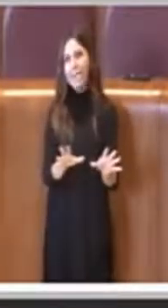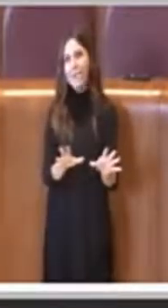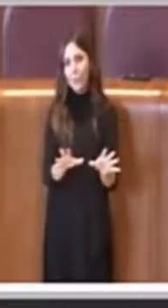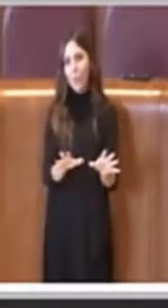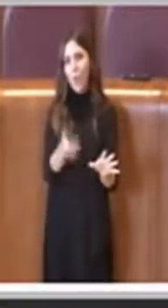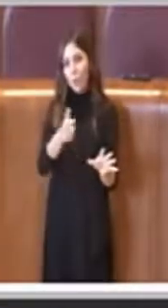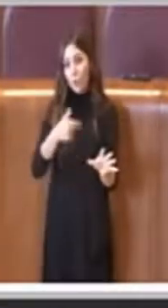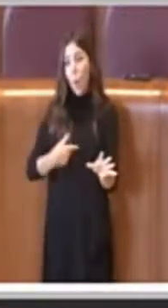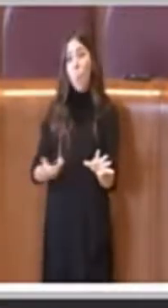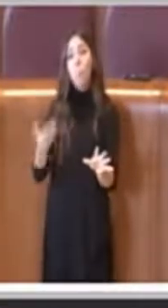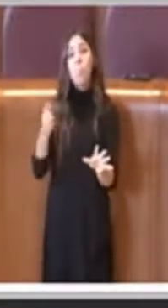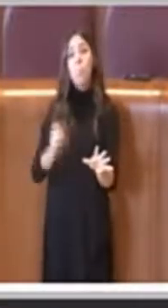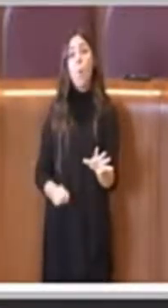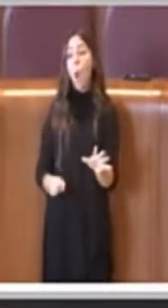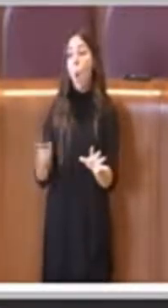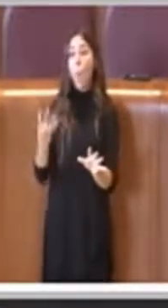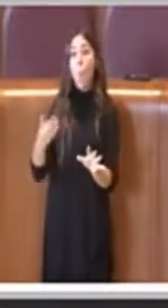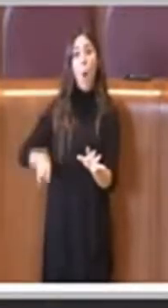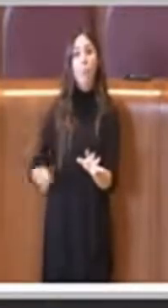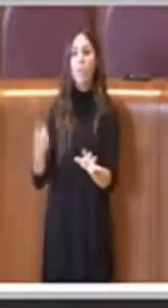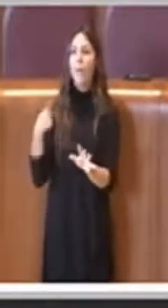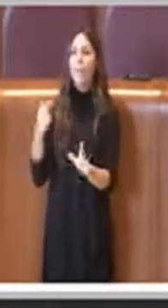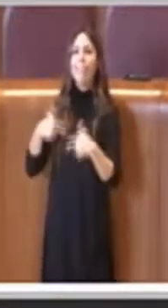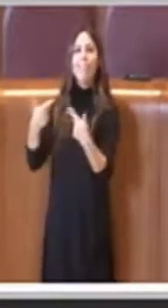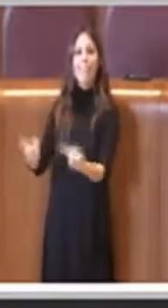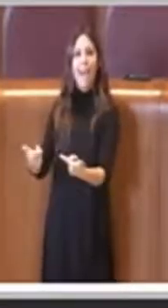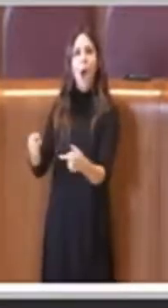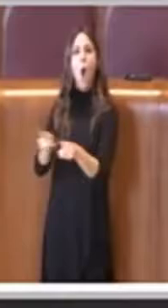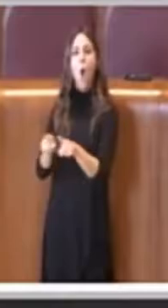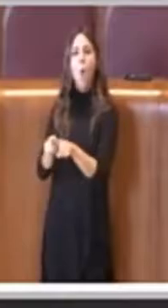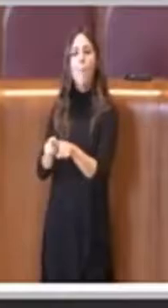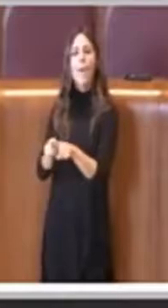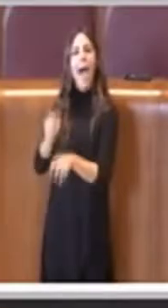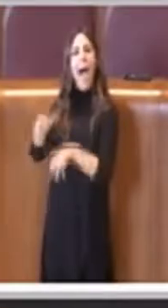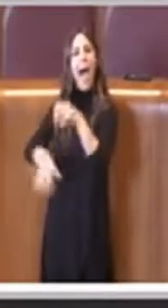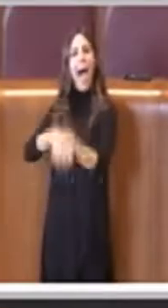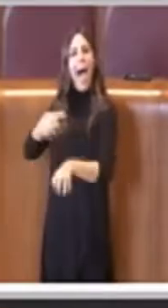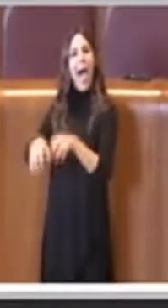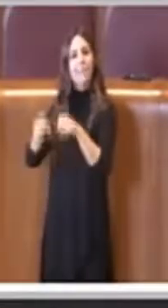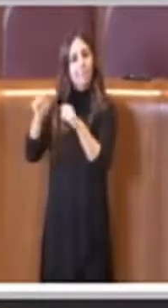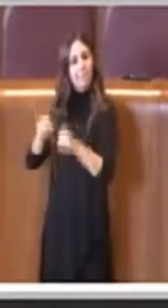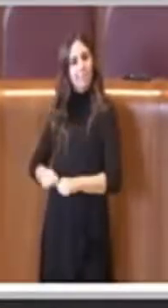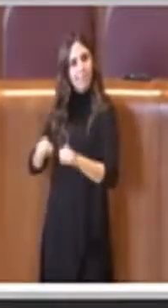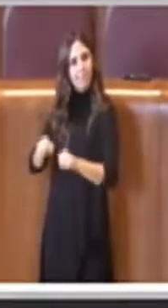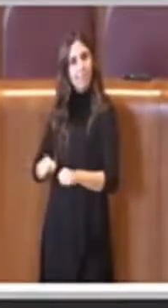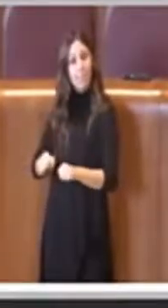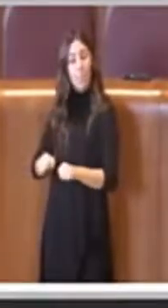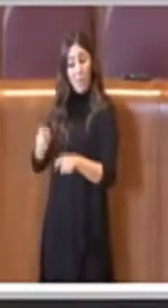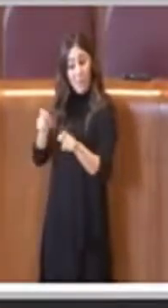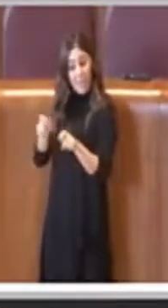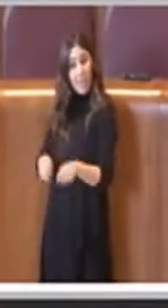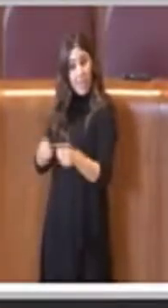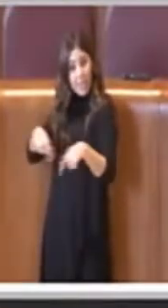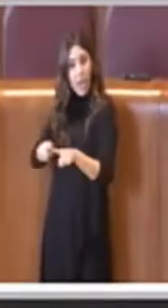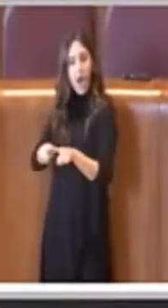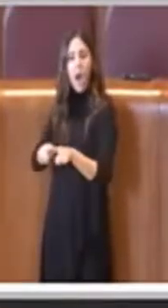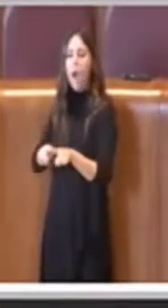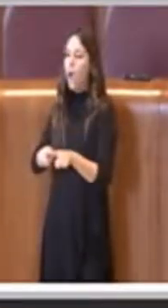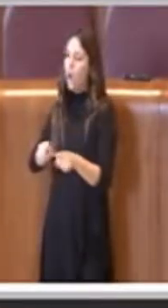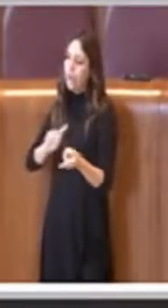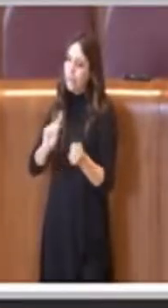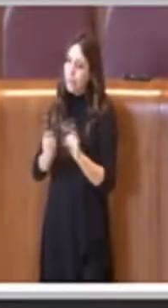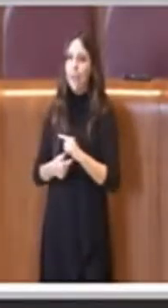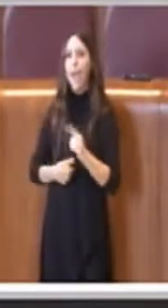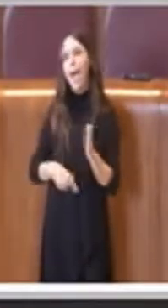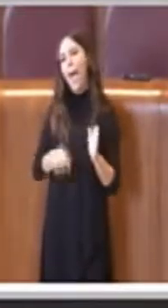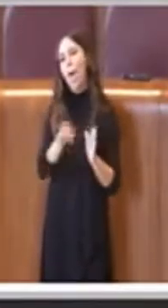risposta a beneficio degli animali all'inizio di questa consigliatura, non l'abbiamo potuto fare perché chiaramente questa norma ci